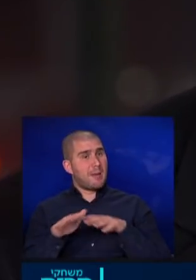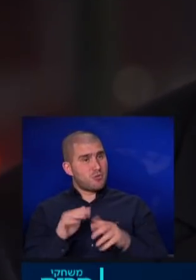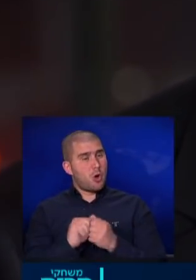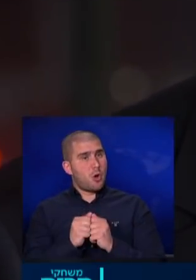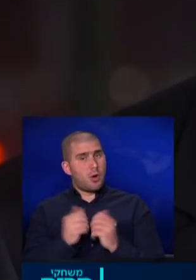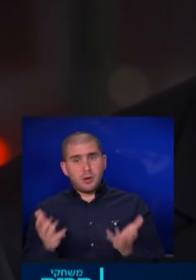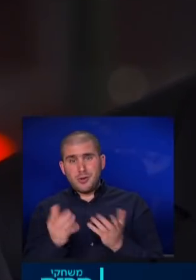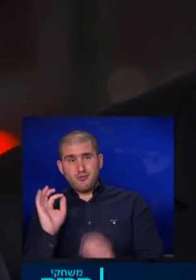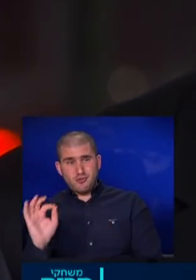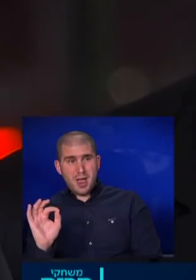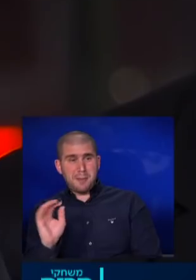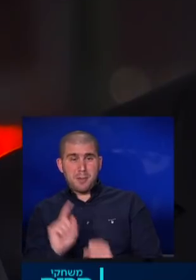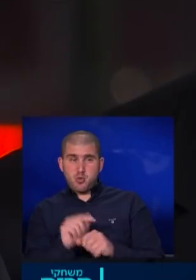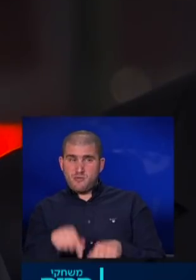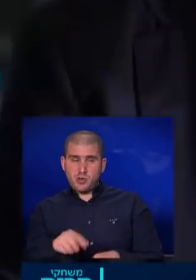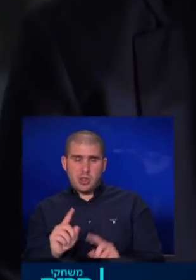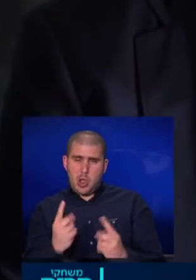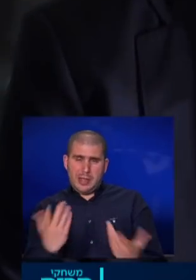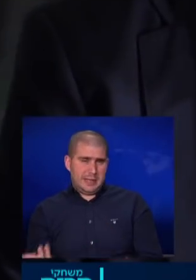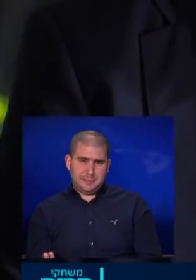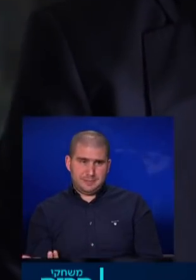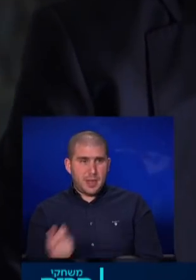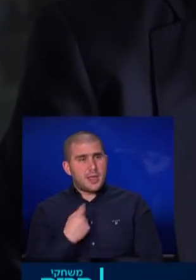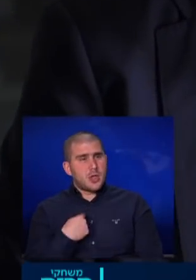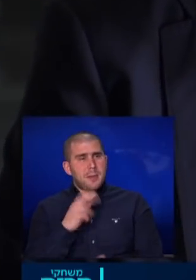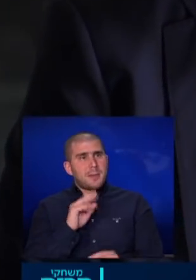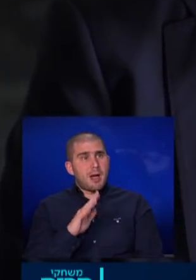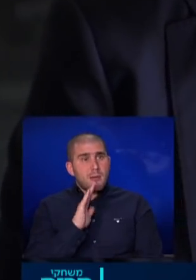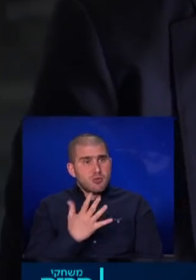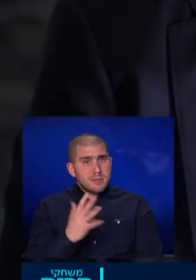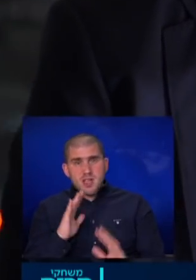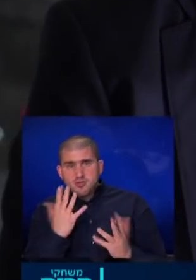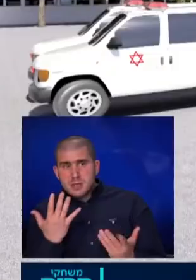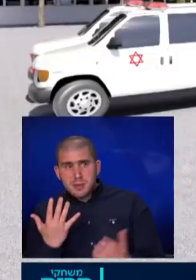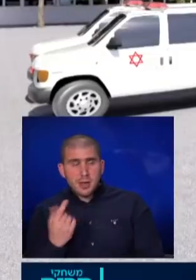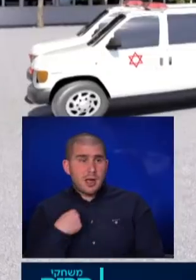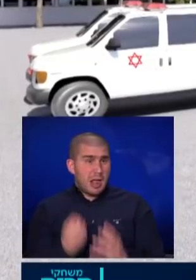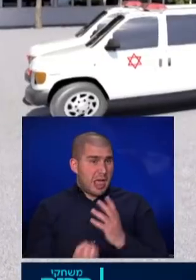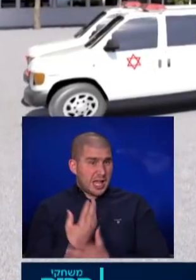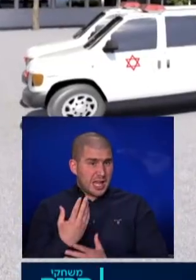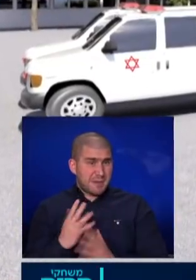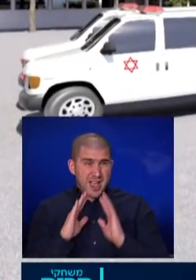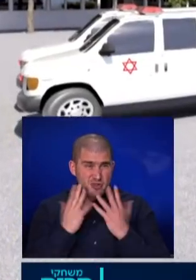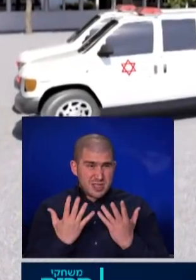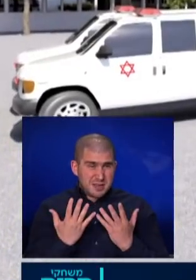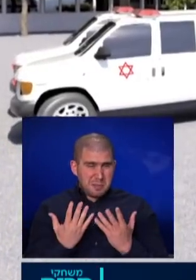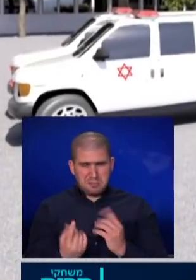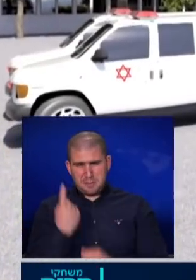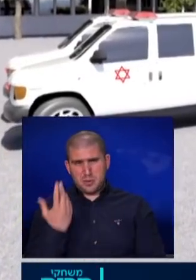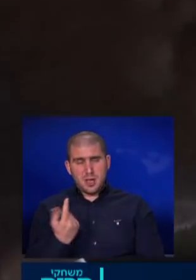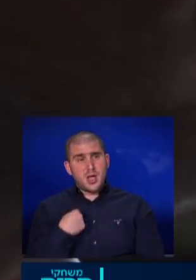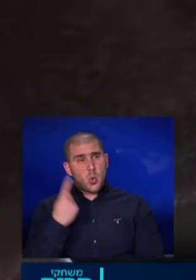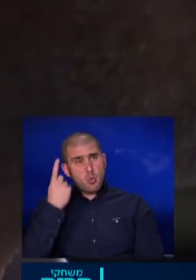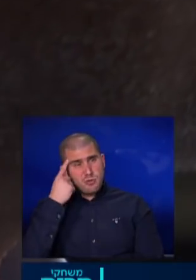לדחיפה שלהם בתקופות האלה, דברים לא יקרו אנחנו דברים על חמש שנים, עשר שנים להקים את זה? עשר שנים? מה קרה לך? אני